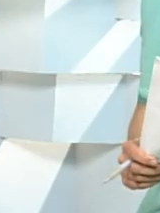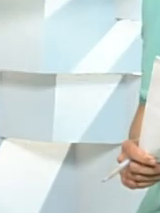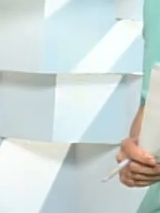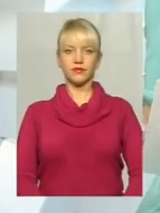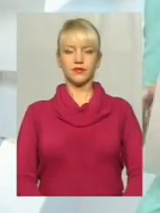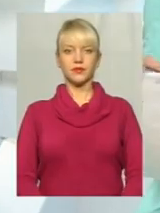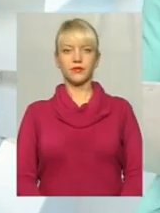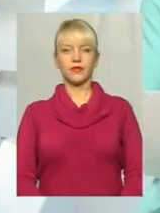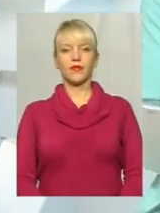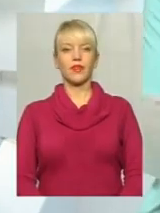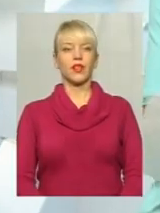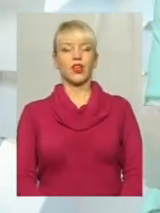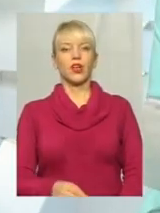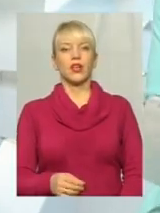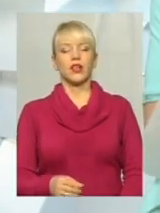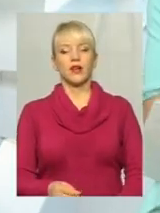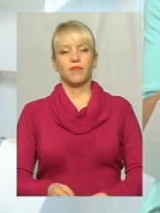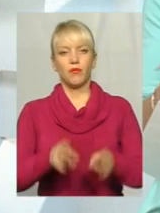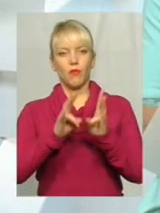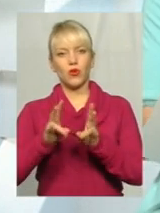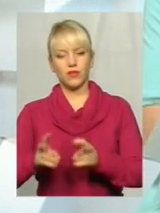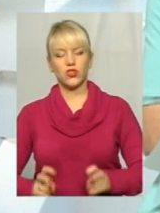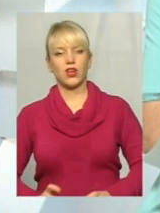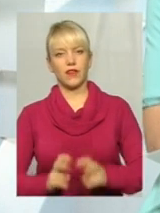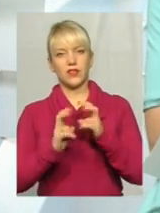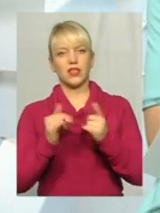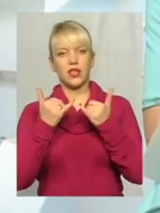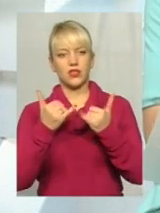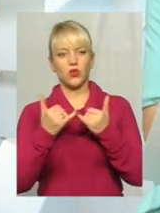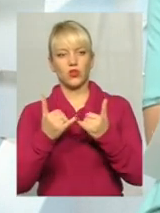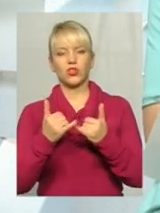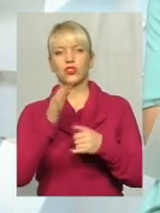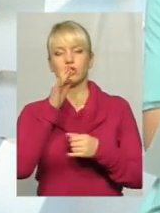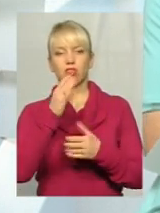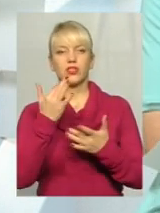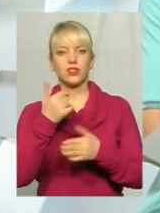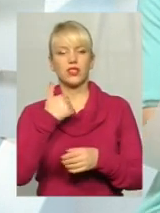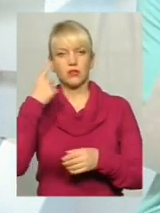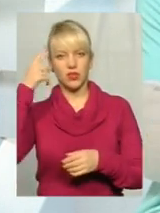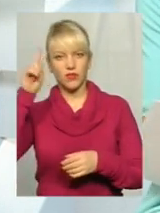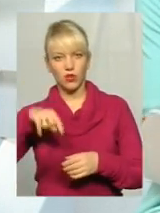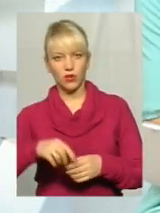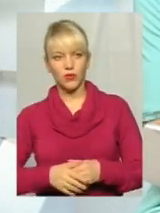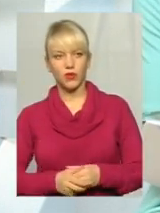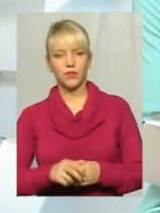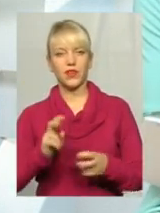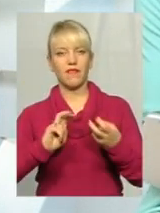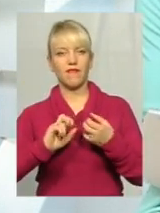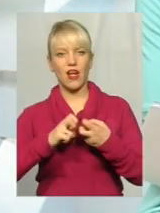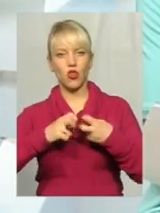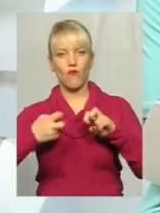Число понівечених ліфтів на сьогоднішній час, наскільки мені відомо, в Івано